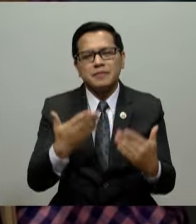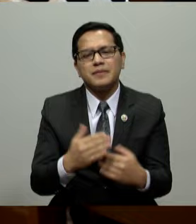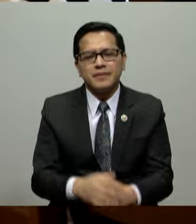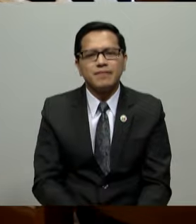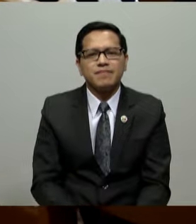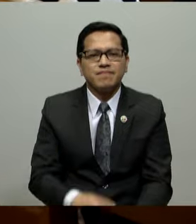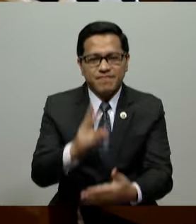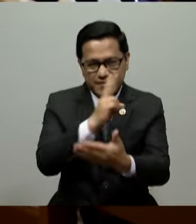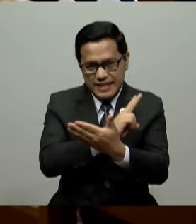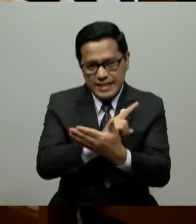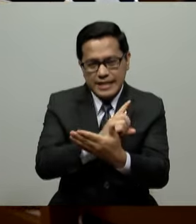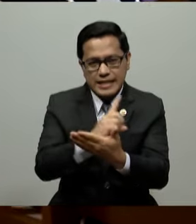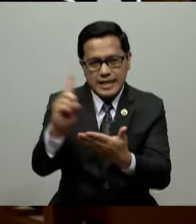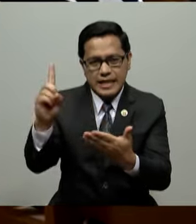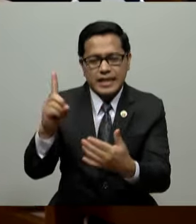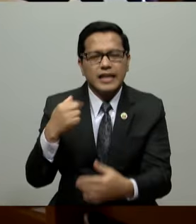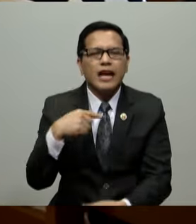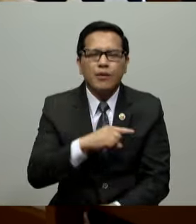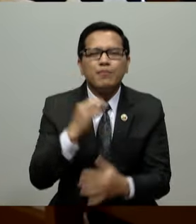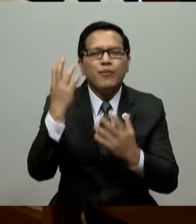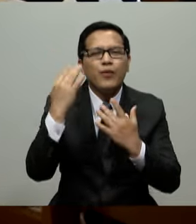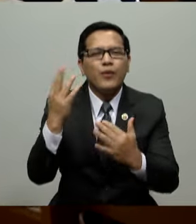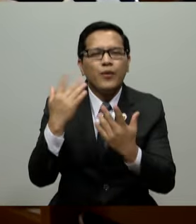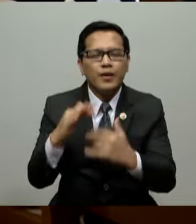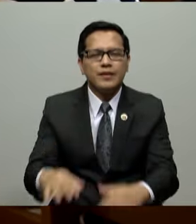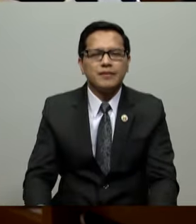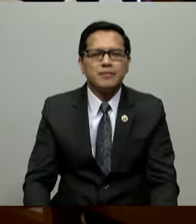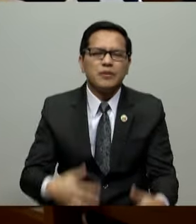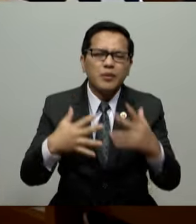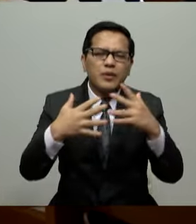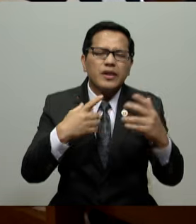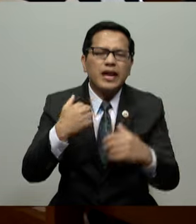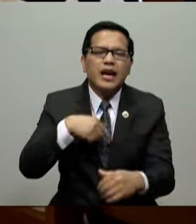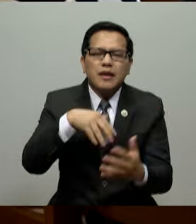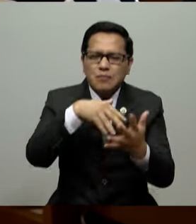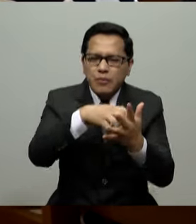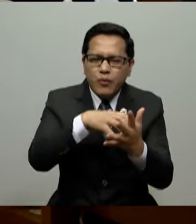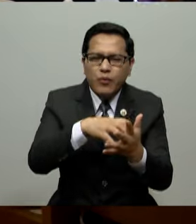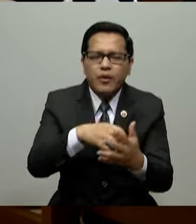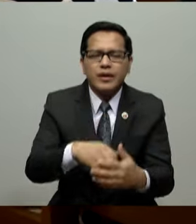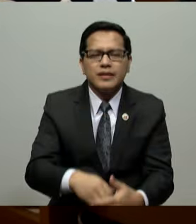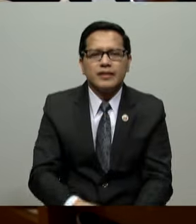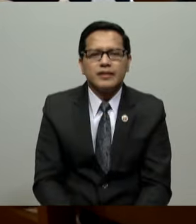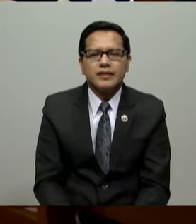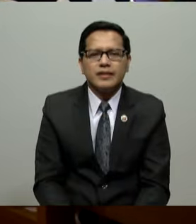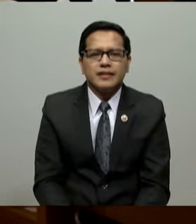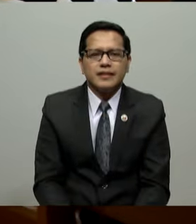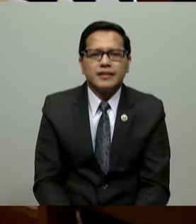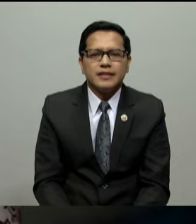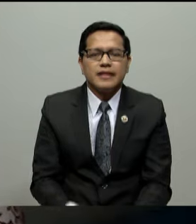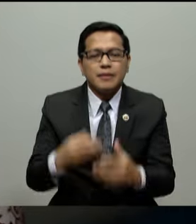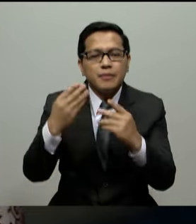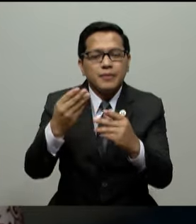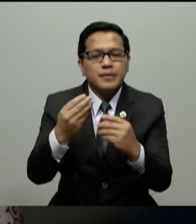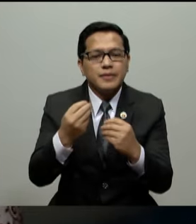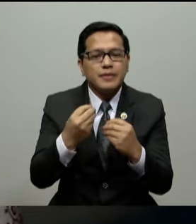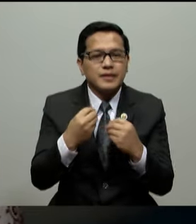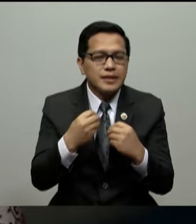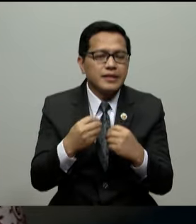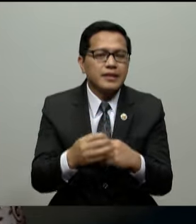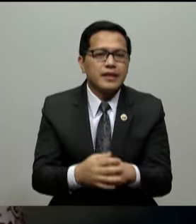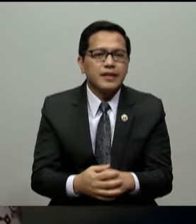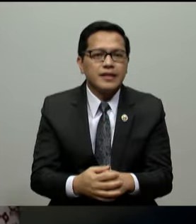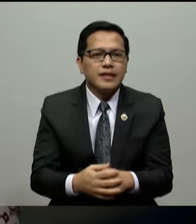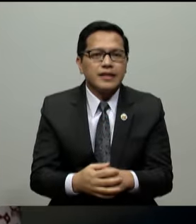linggo po, naantay namin ito. Sa kabila ng kapansanan ako, pinagbibigyan ako ng mga inaanyayahan namin.